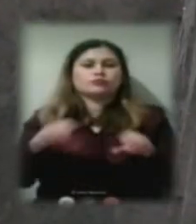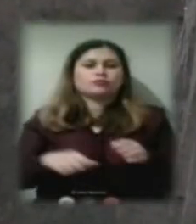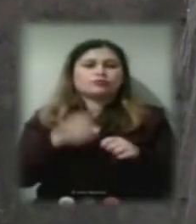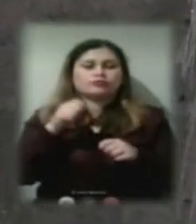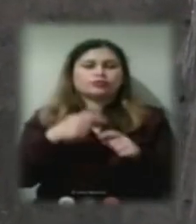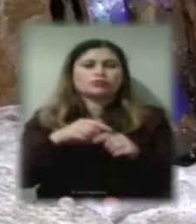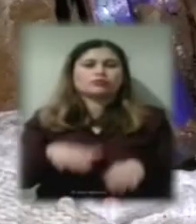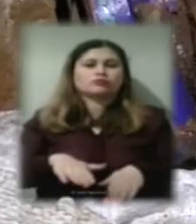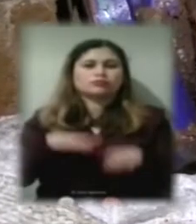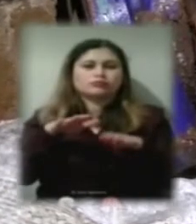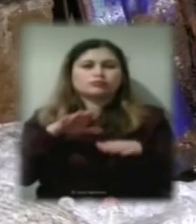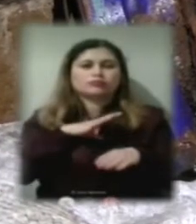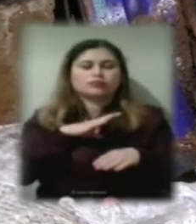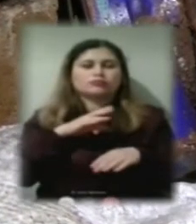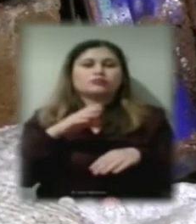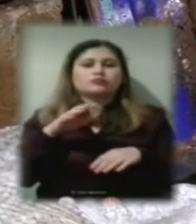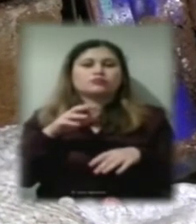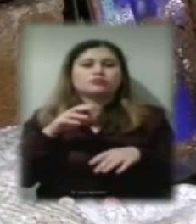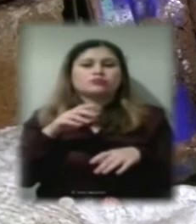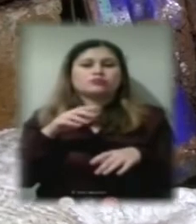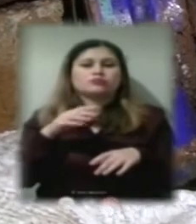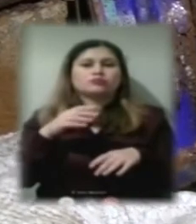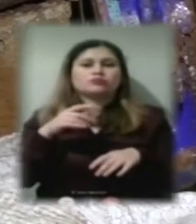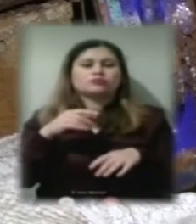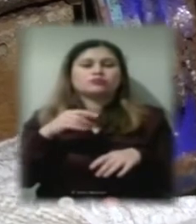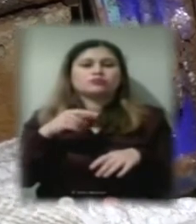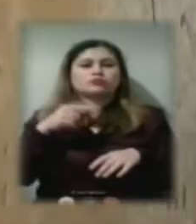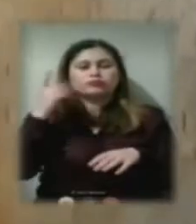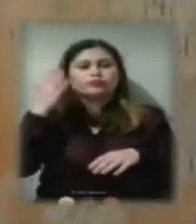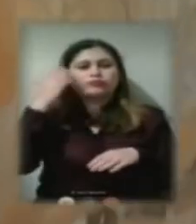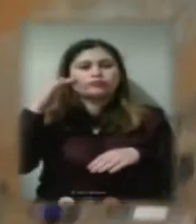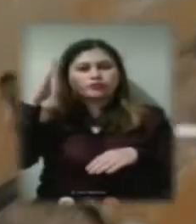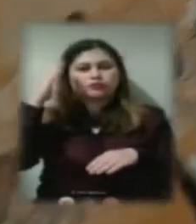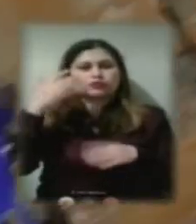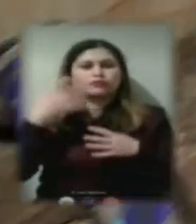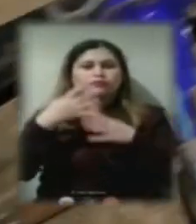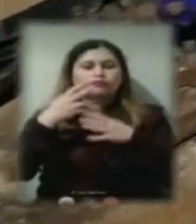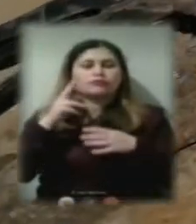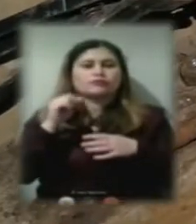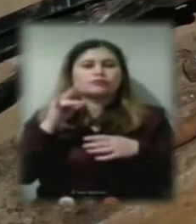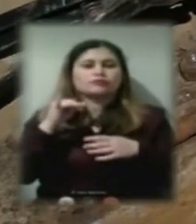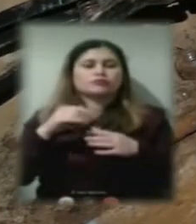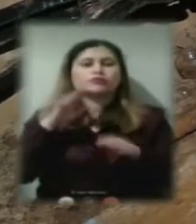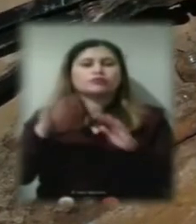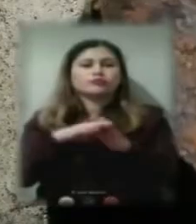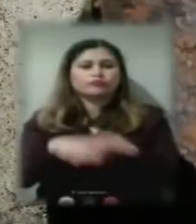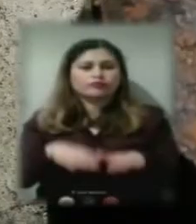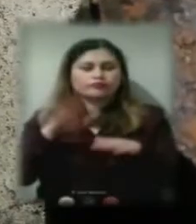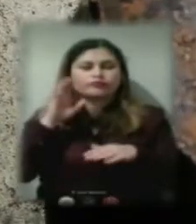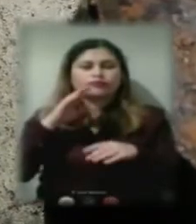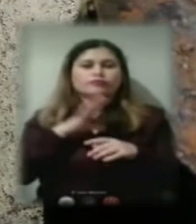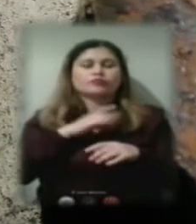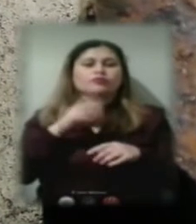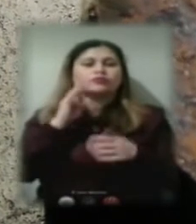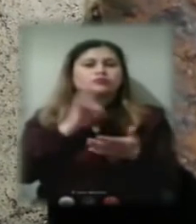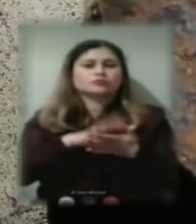мешканців верхніх квартир, підвали. Постійно нам приходилось